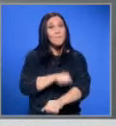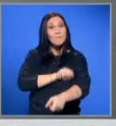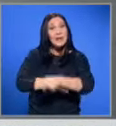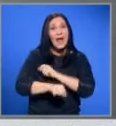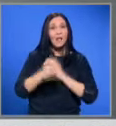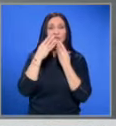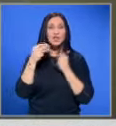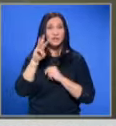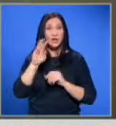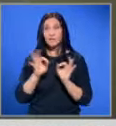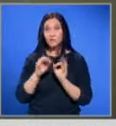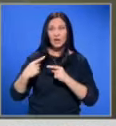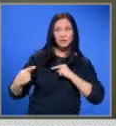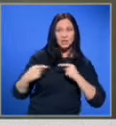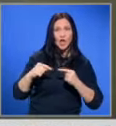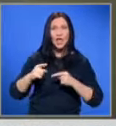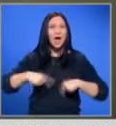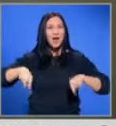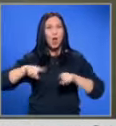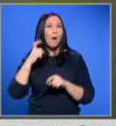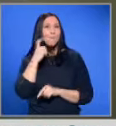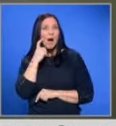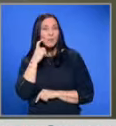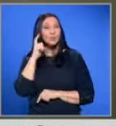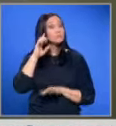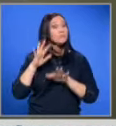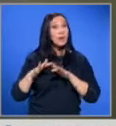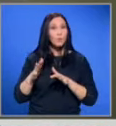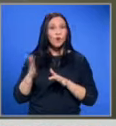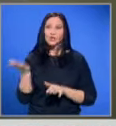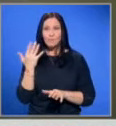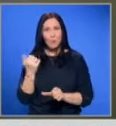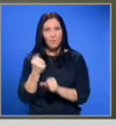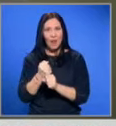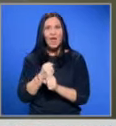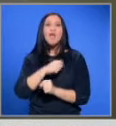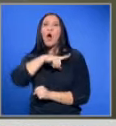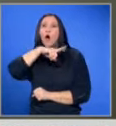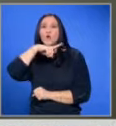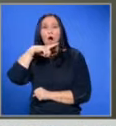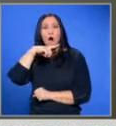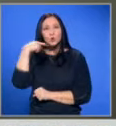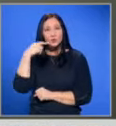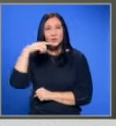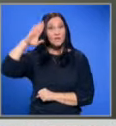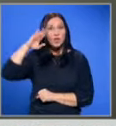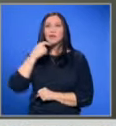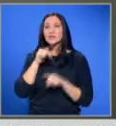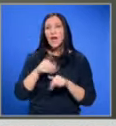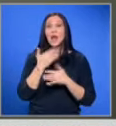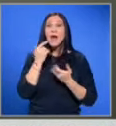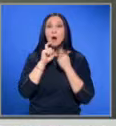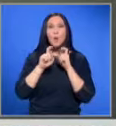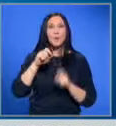Изчезва на 3 февруари при сражения в района на Бахмут. Предполага се, че бил пленен от руските сили. За сега няма